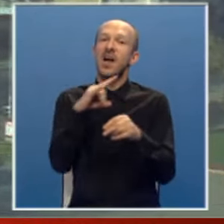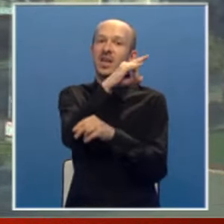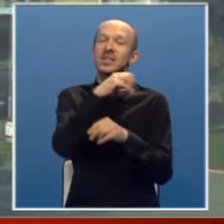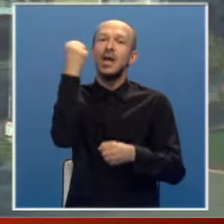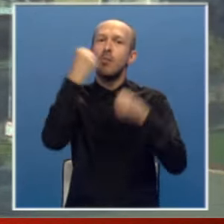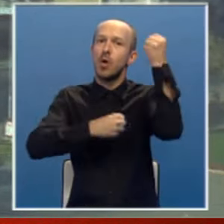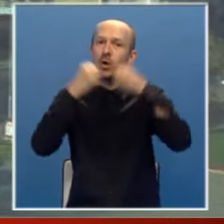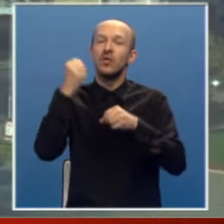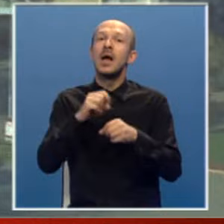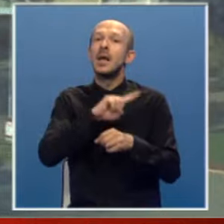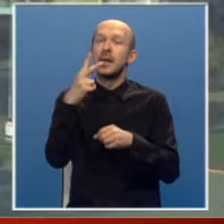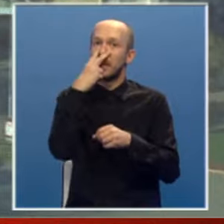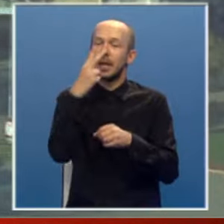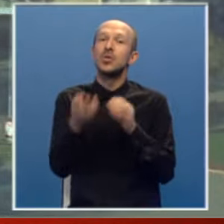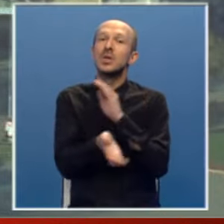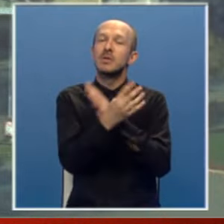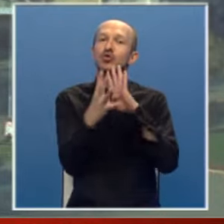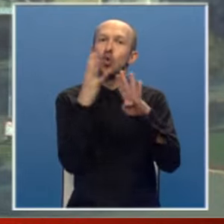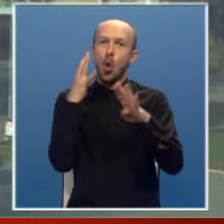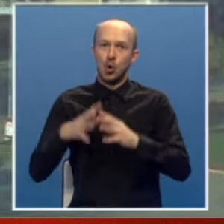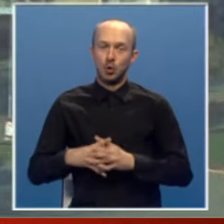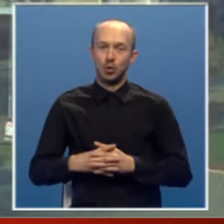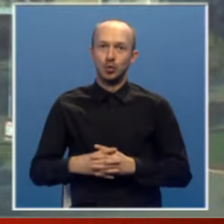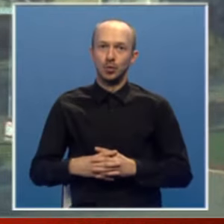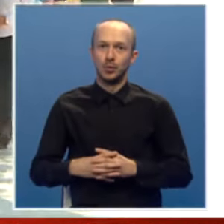bombardovala nepreglednu i izbjegličku kolonu.